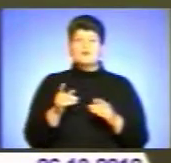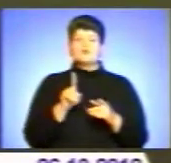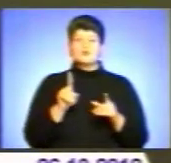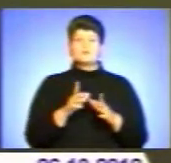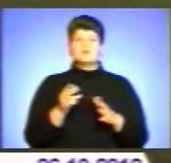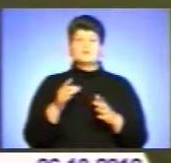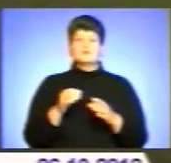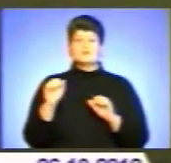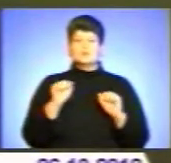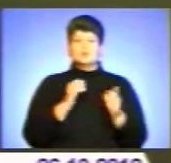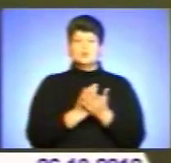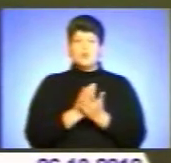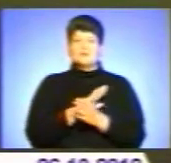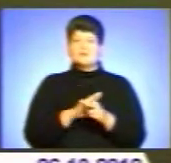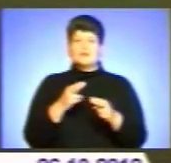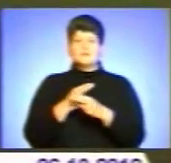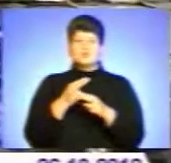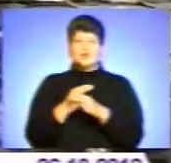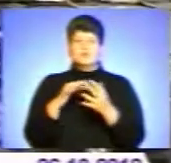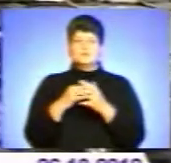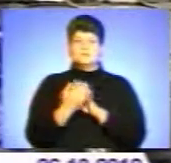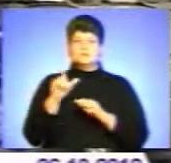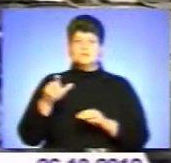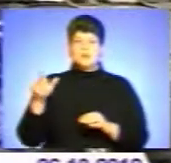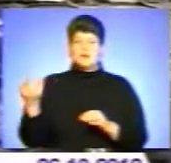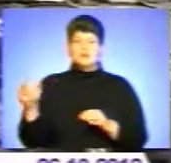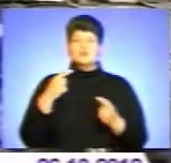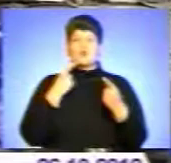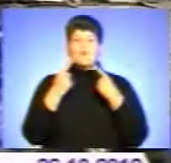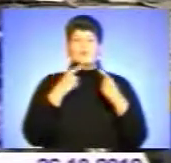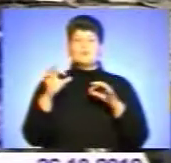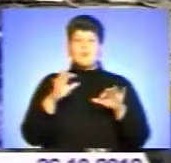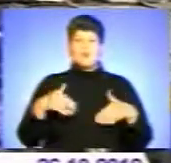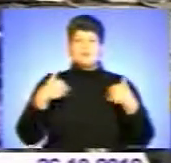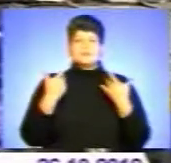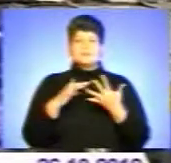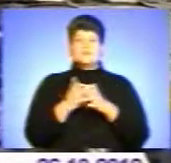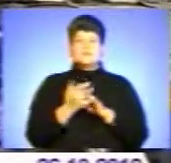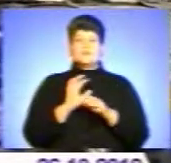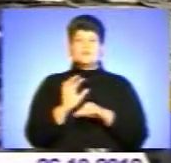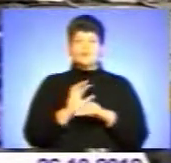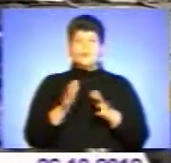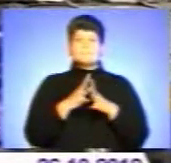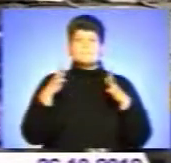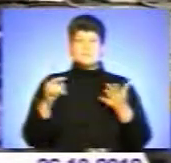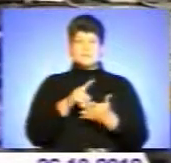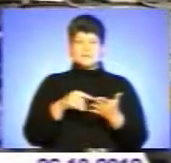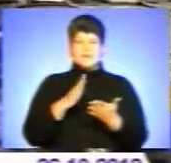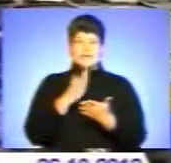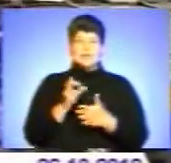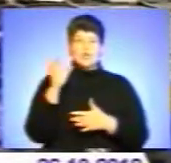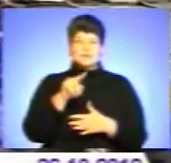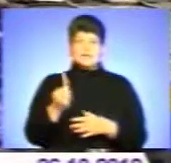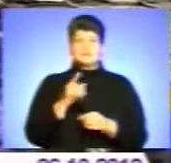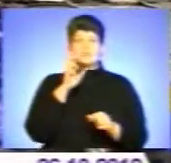щоб чиновники не заважали аграріям. На жаль, якщо говорити про позицію сельосворобників, то більше питання стоїть про те, що держава не повинна